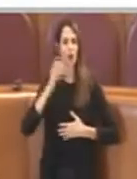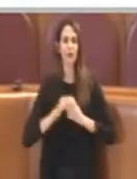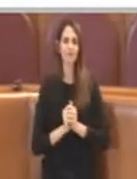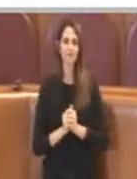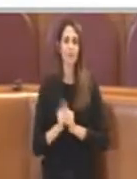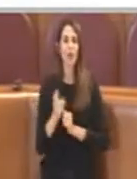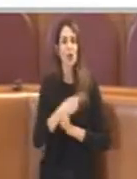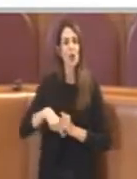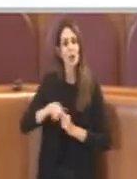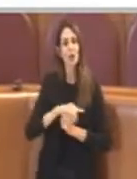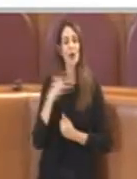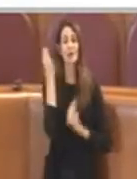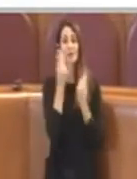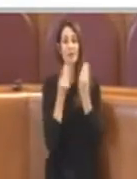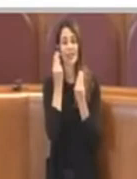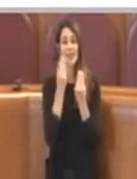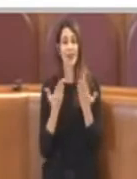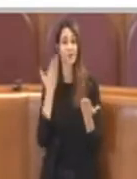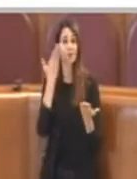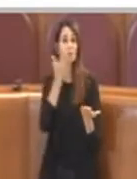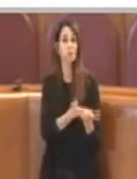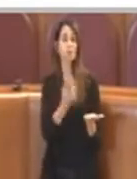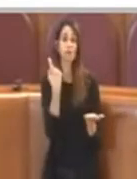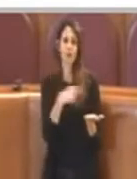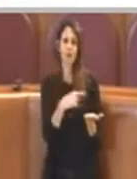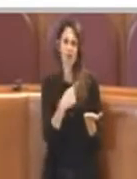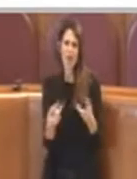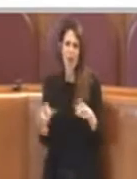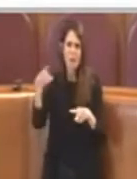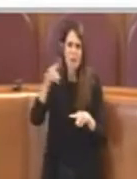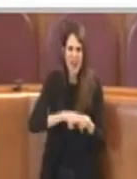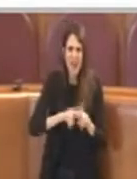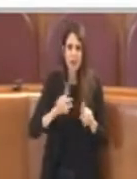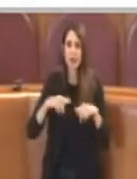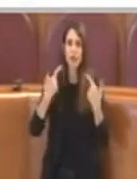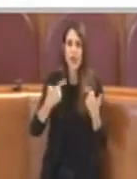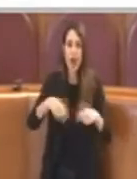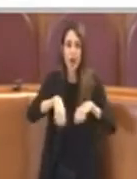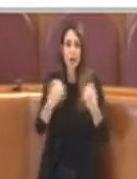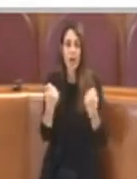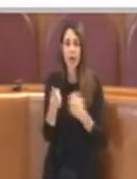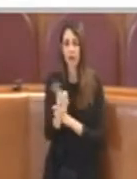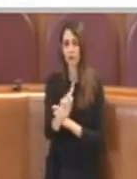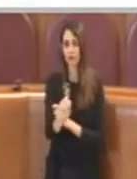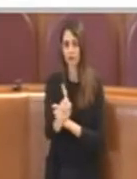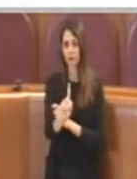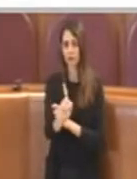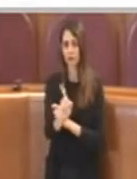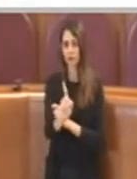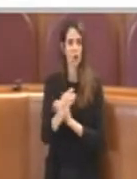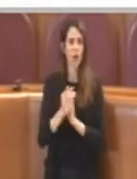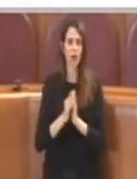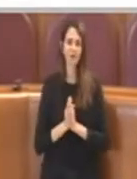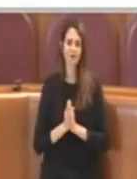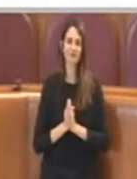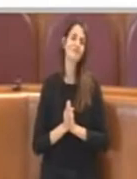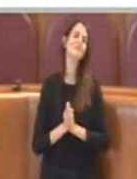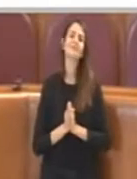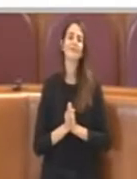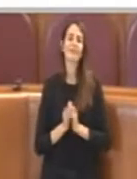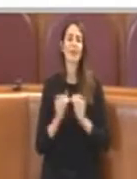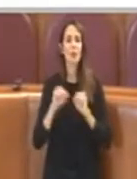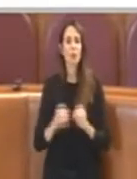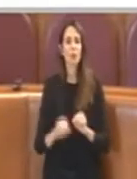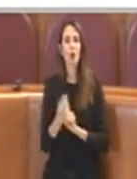proposta non peggiorativa rispetto agli usi alternativi invece che si potrebbero fare delle risorse